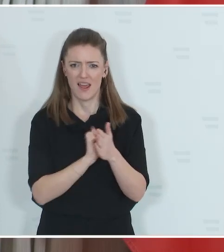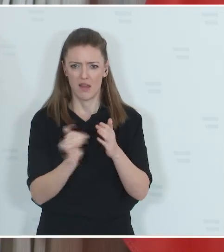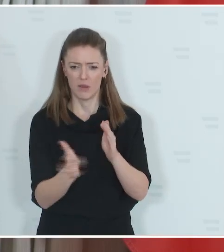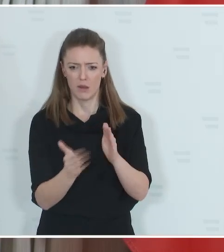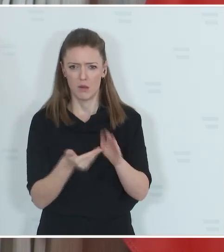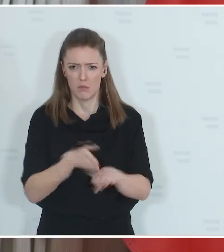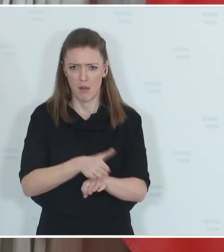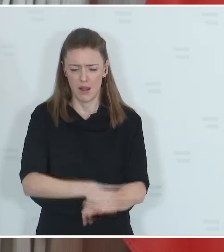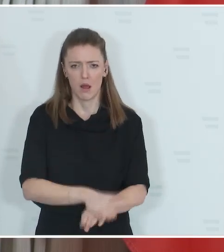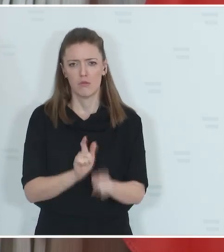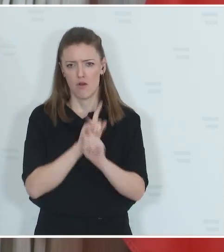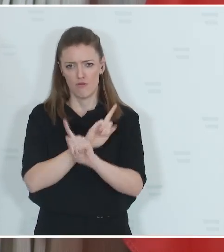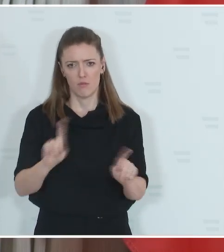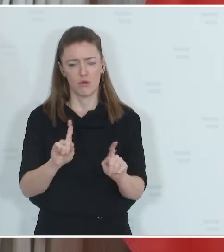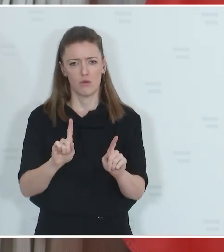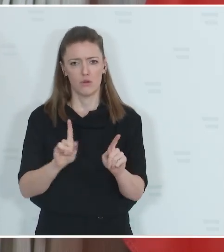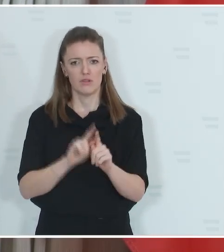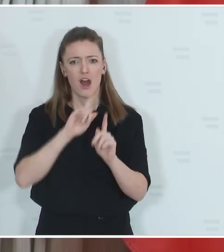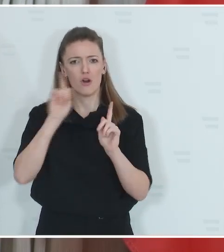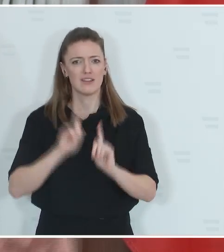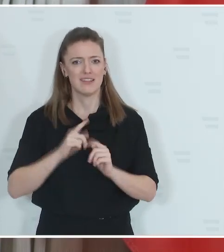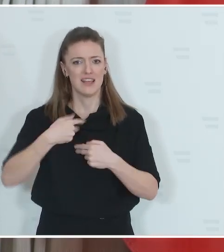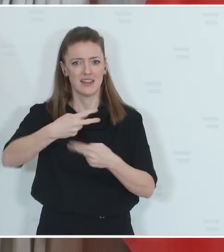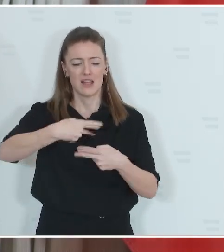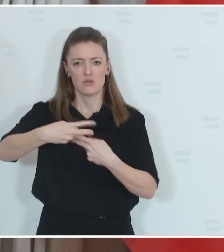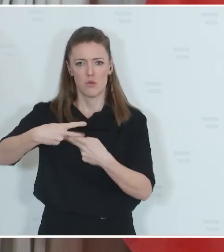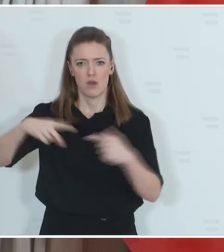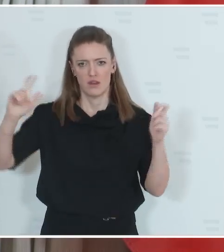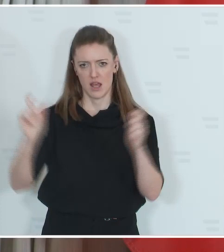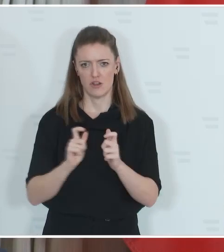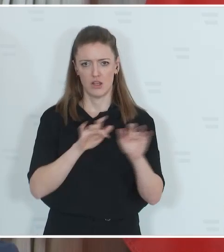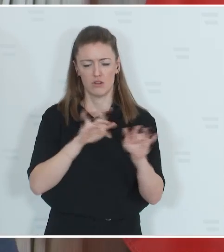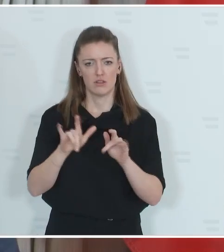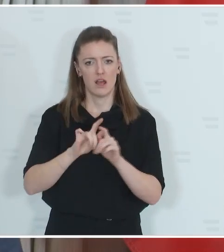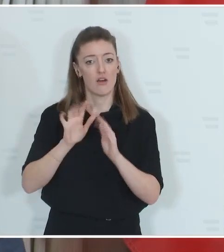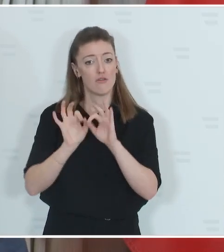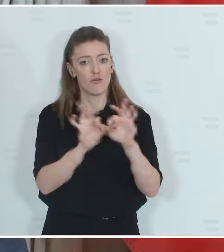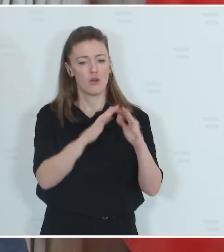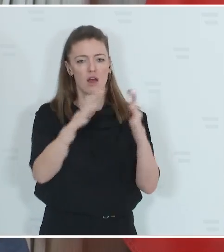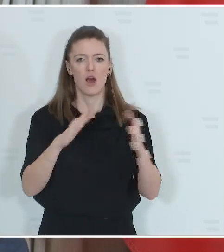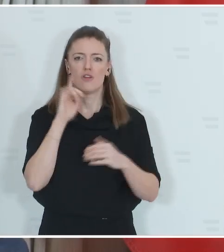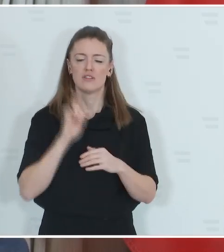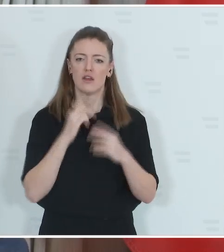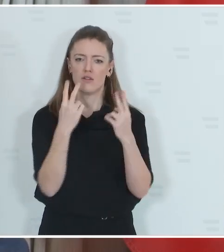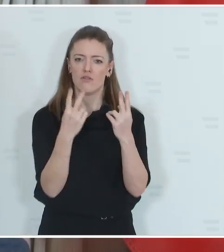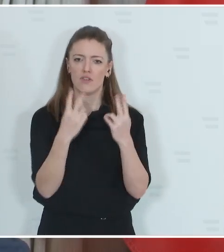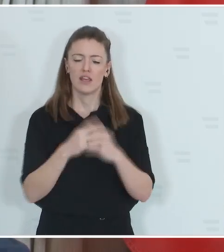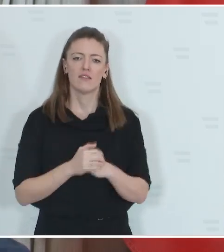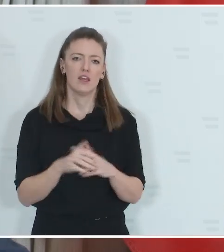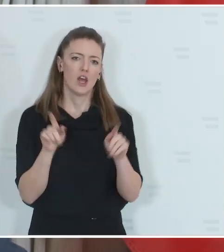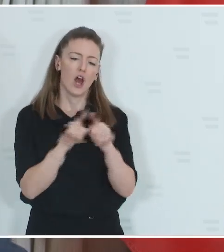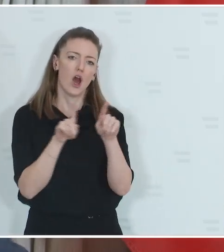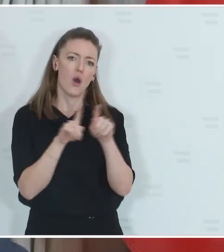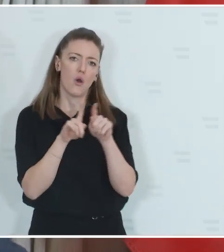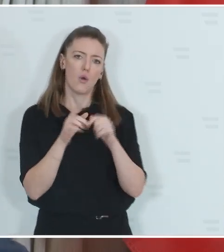Einschränkungen auch bei den Tiertransporten. Bei den Haustieren gilt, und das ist wichtig, auch,